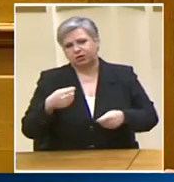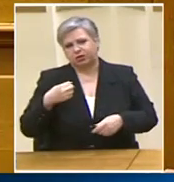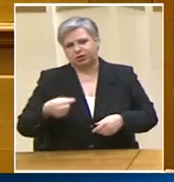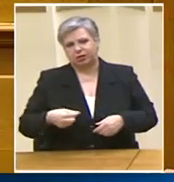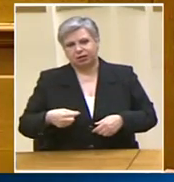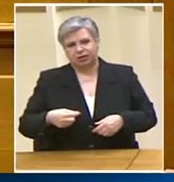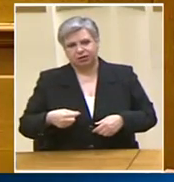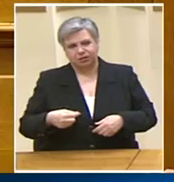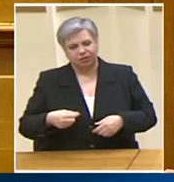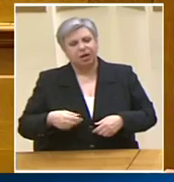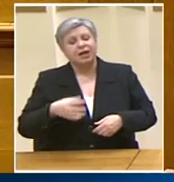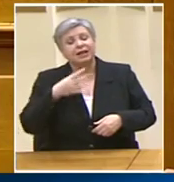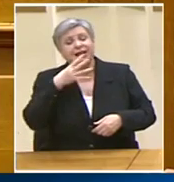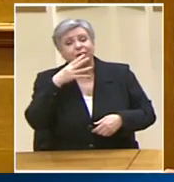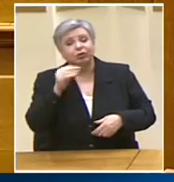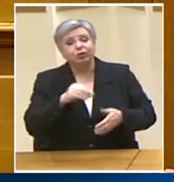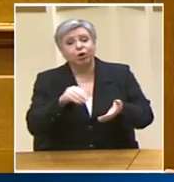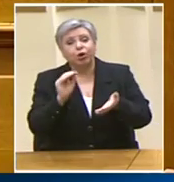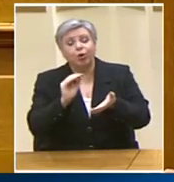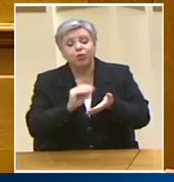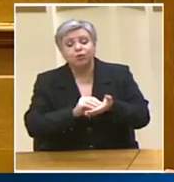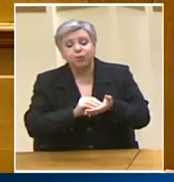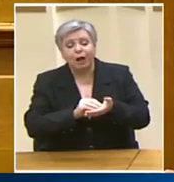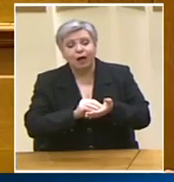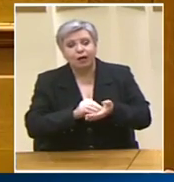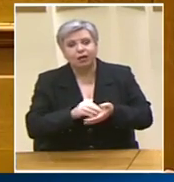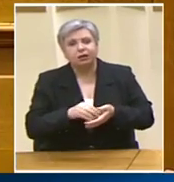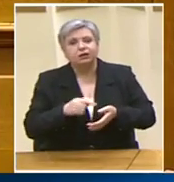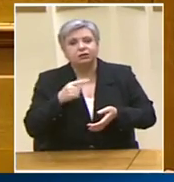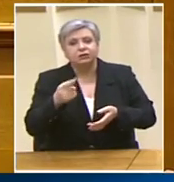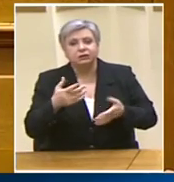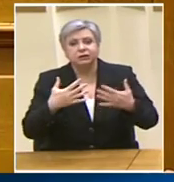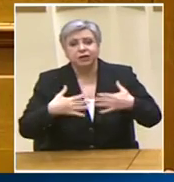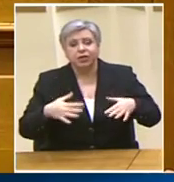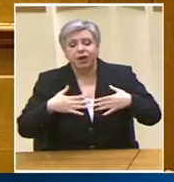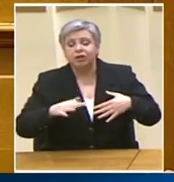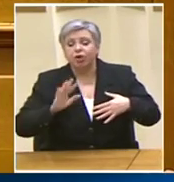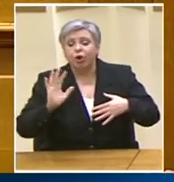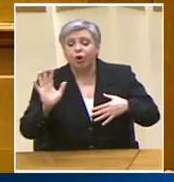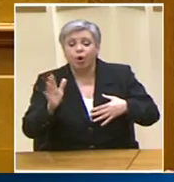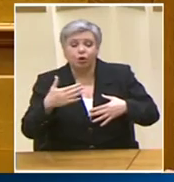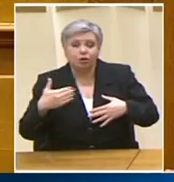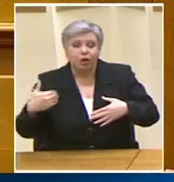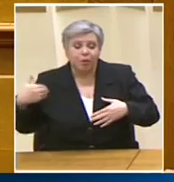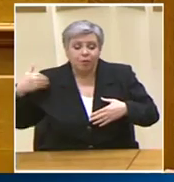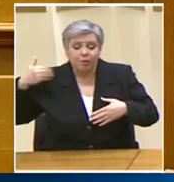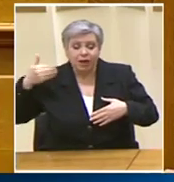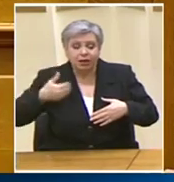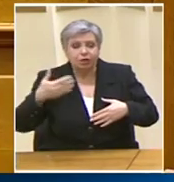ασφιχτικό έλεγχο του νέου φορέα και τον ενταφιασμό προφανώς όλων των εκκρεμών υποθέσεων που αφορούν τη δημόσια σφαίρα.